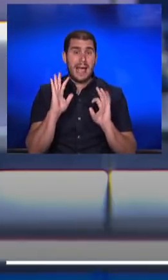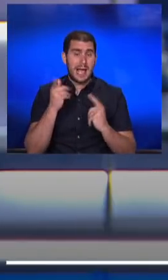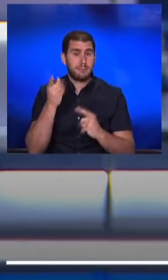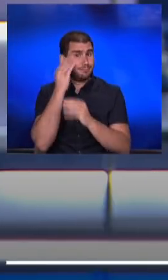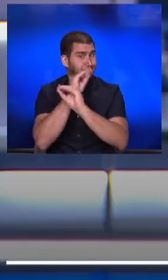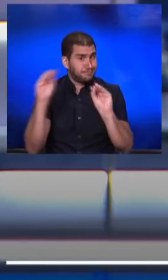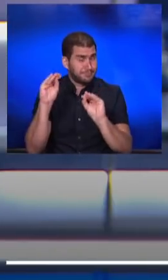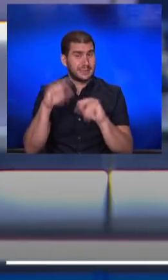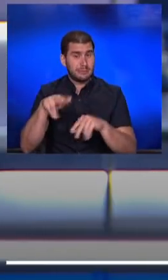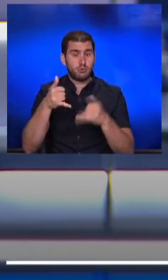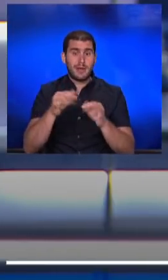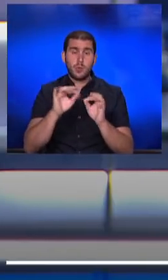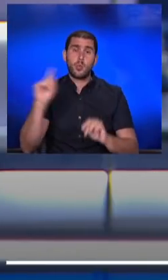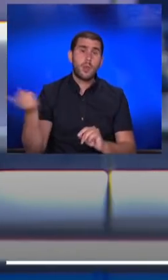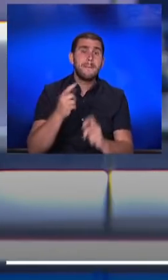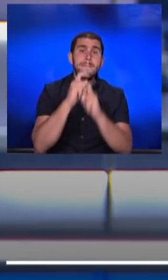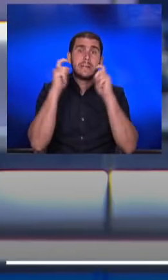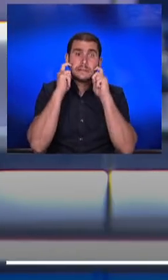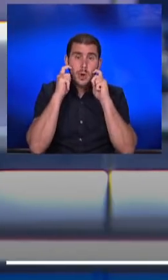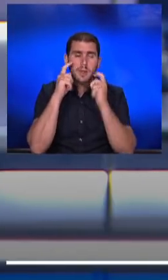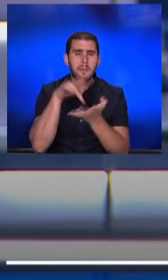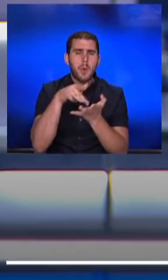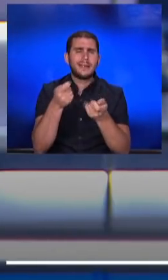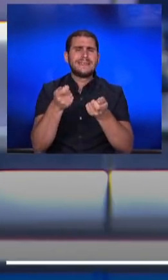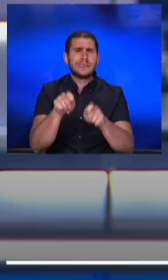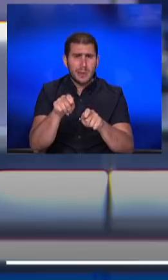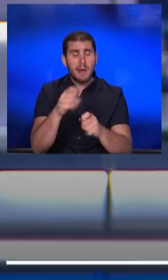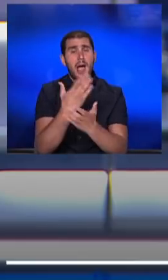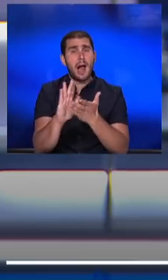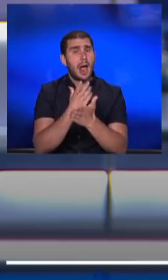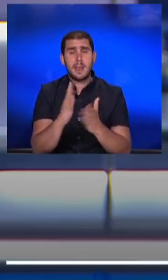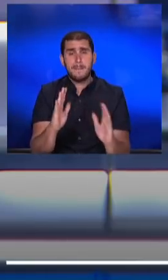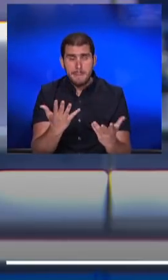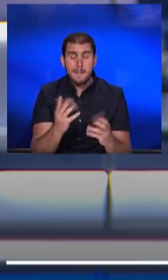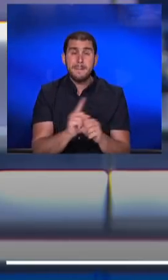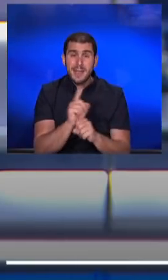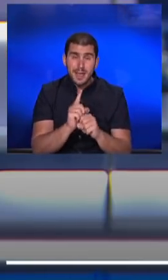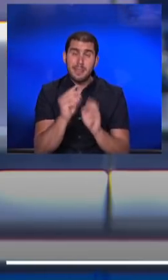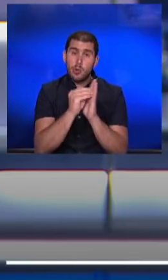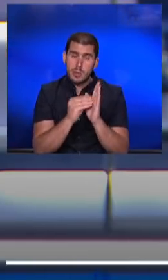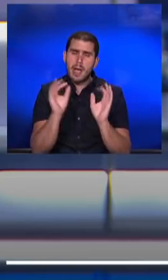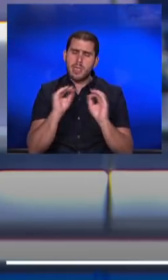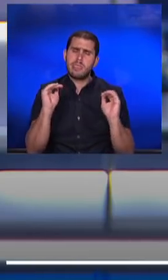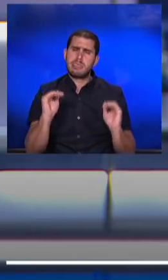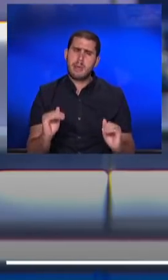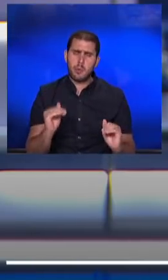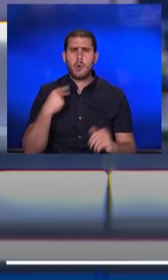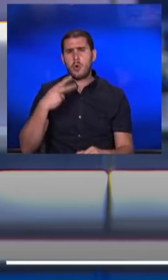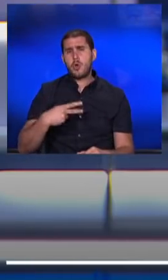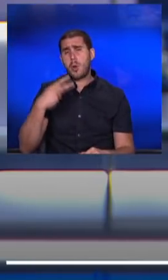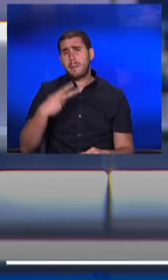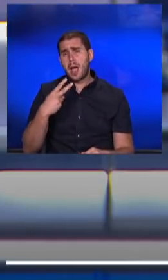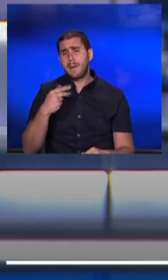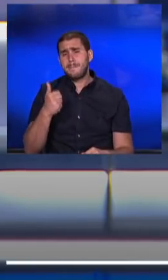עכשיו להתחיל כולם להטות מסכות בחללים סגורים? ההחלטה היא שכרגע הנתונים עדיין נמוכים. אנחנו יומיים, כיומיים,